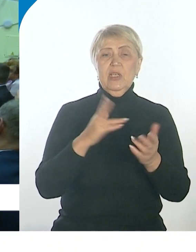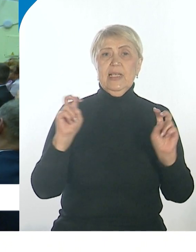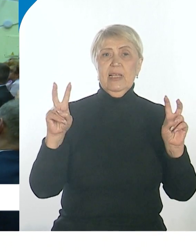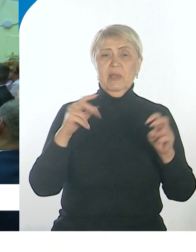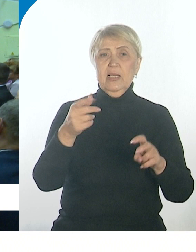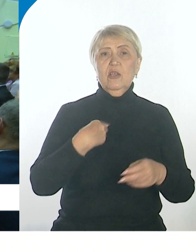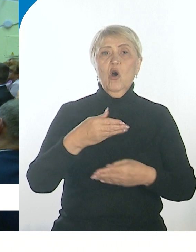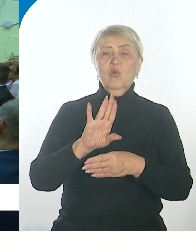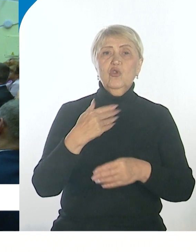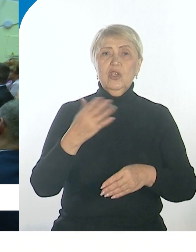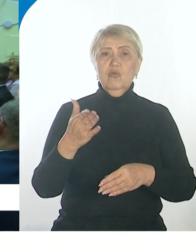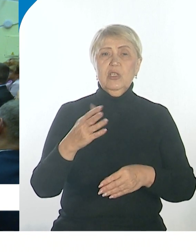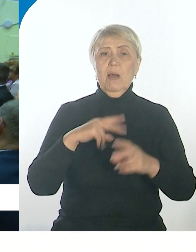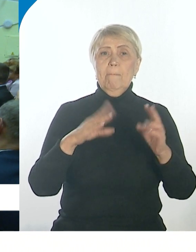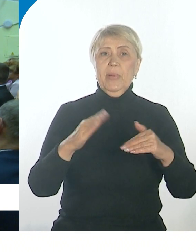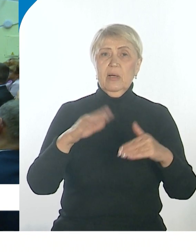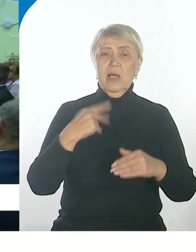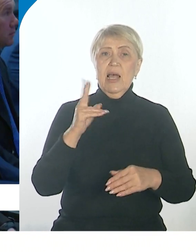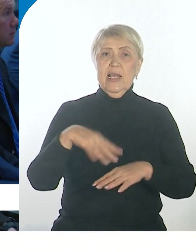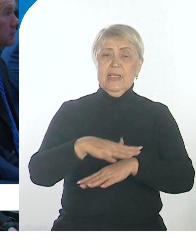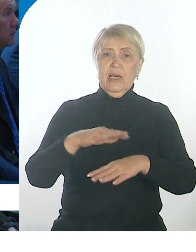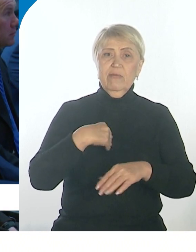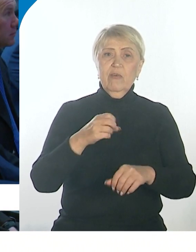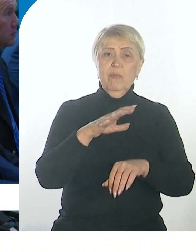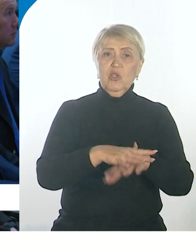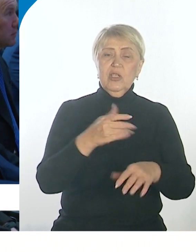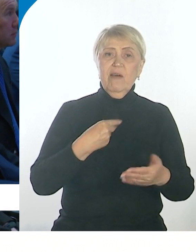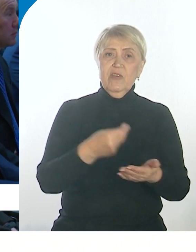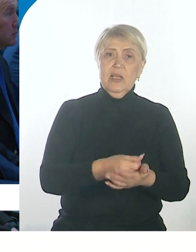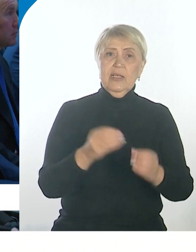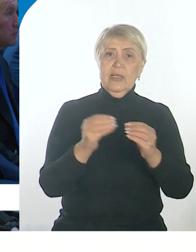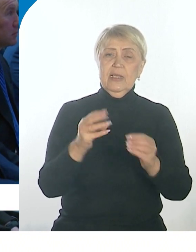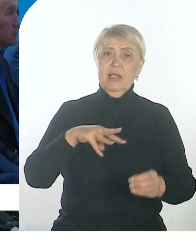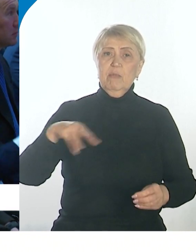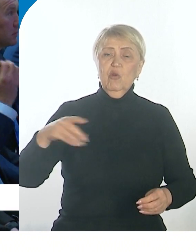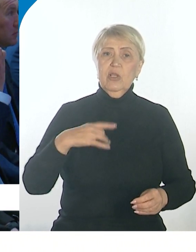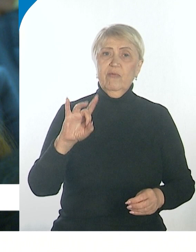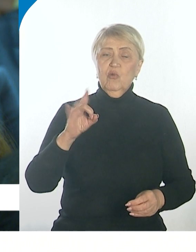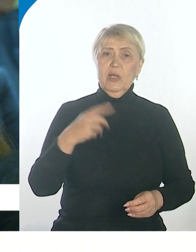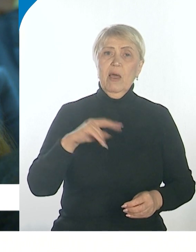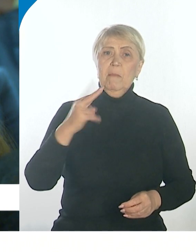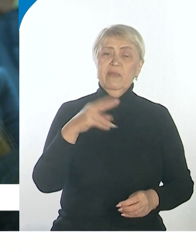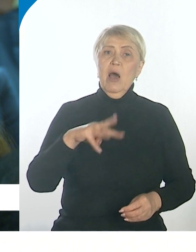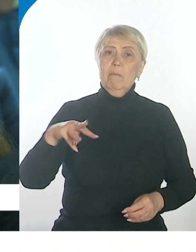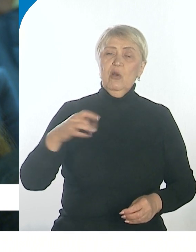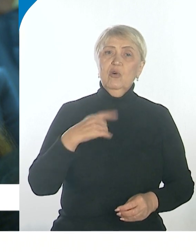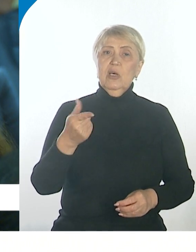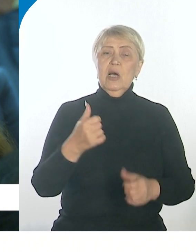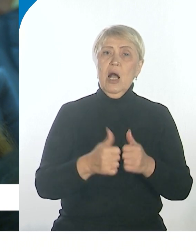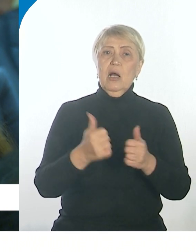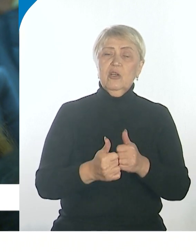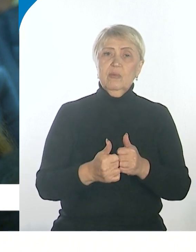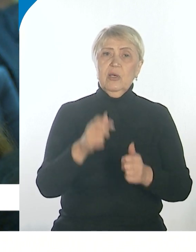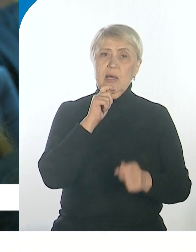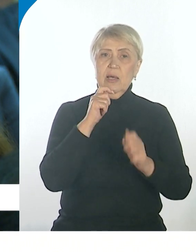«Лучшая муниципальная практика» из краевого бюджета выделяется 10 миллионов рублей, по 2 миллиона на каждую номинацию. Отличившихся наградил лично